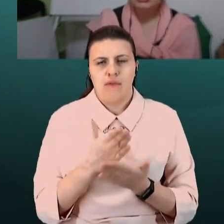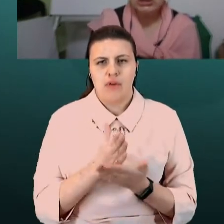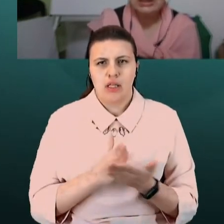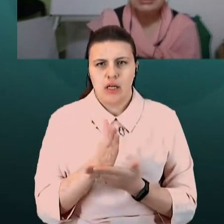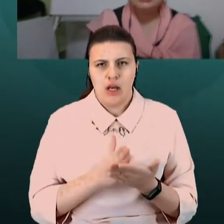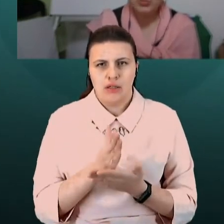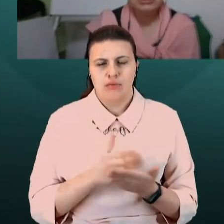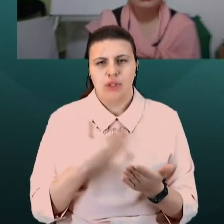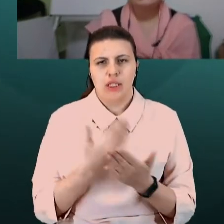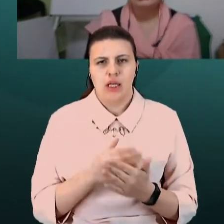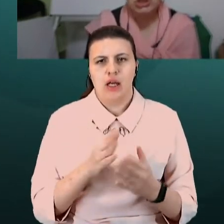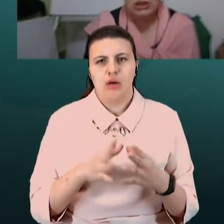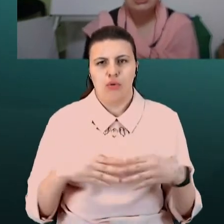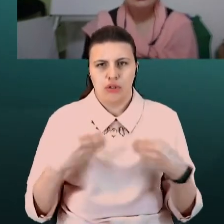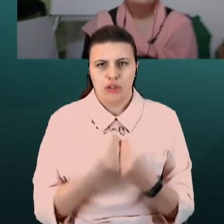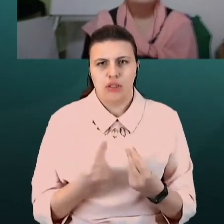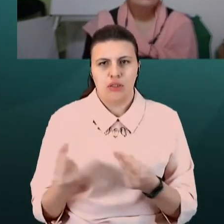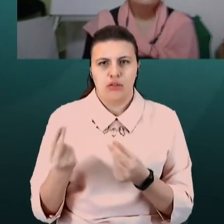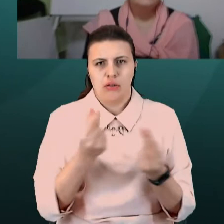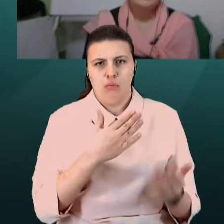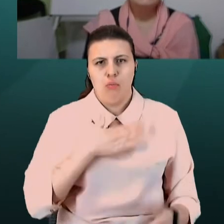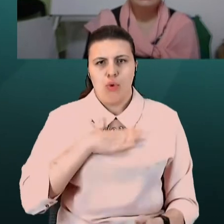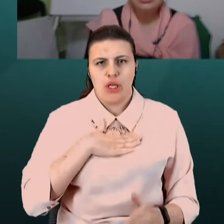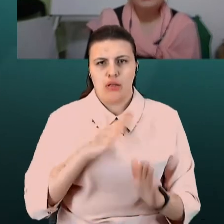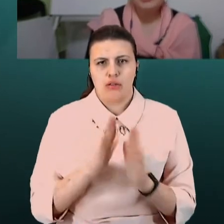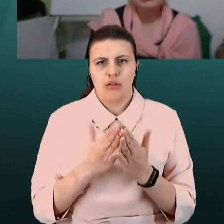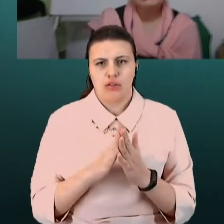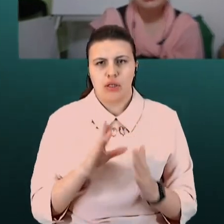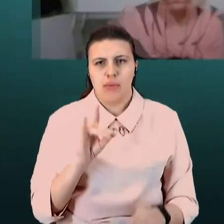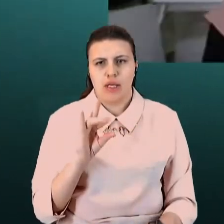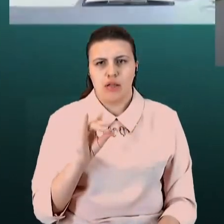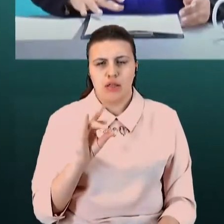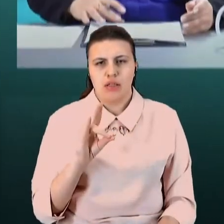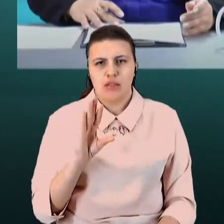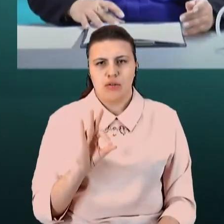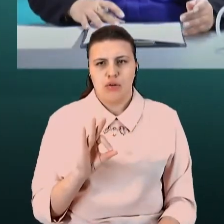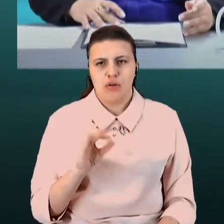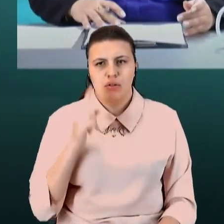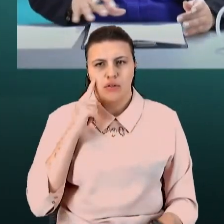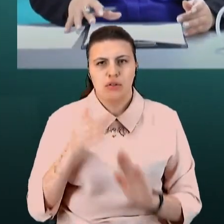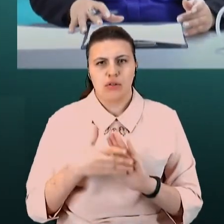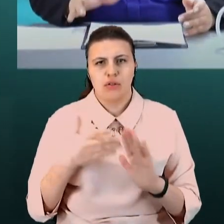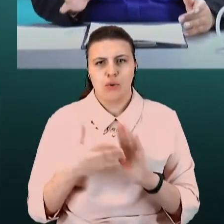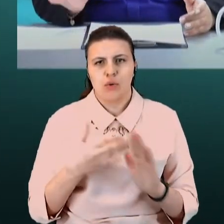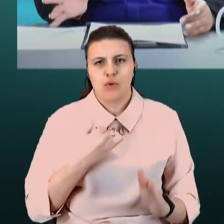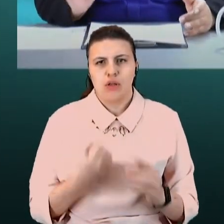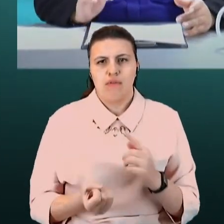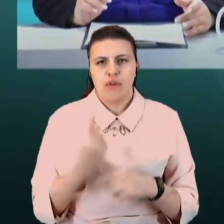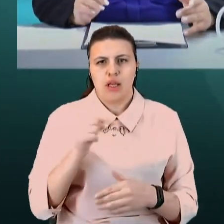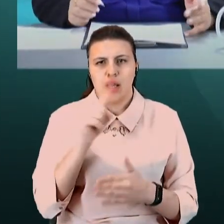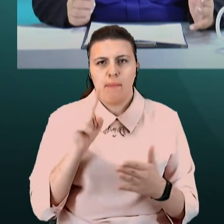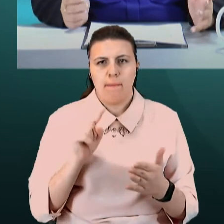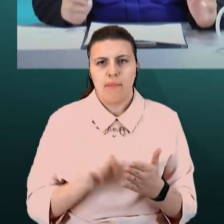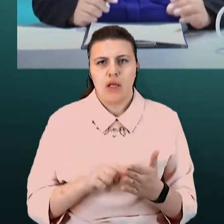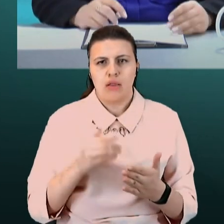для їхніх родин закупили мої книжки. Пані Лариса, тут зрозуміла ваша думка, у нас от виникає питання. Дивіться, наша попередня